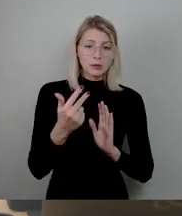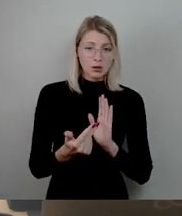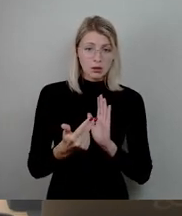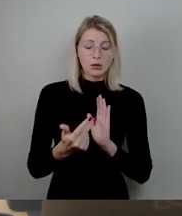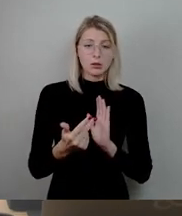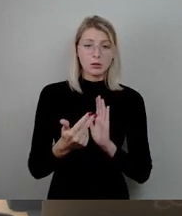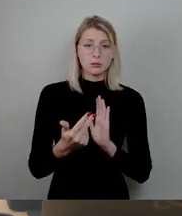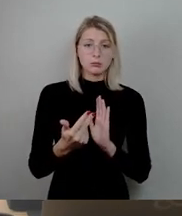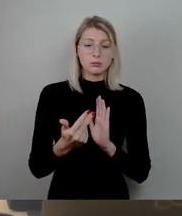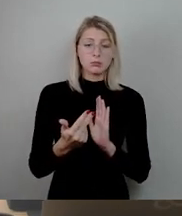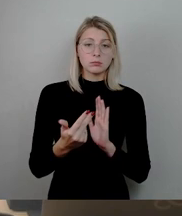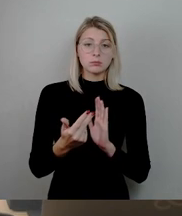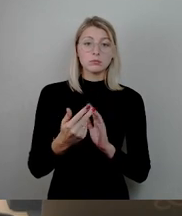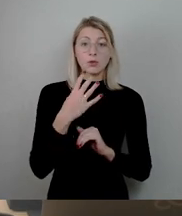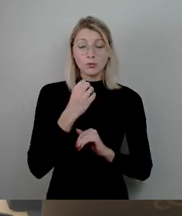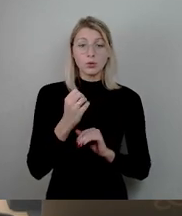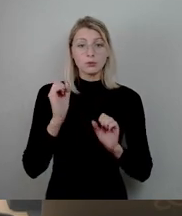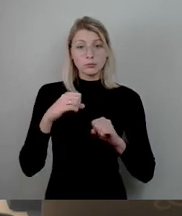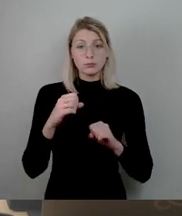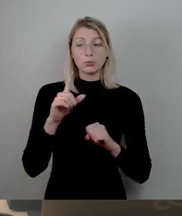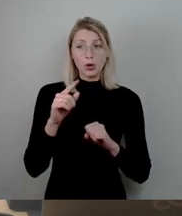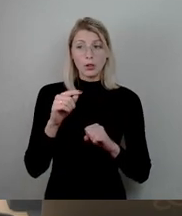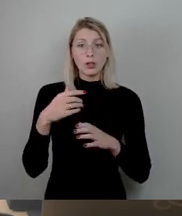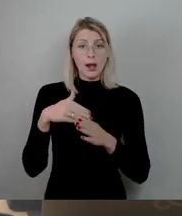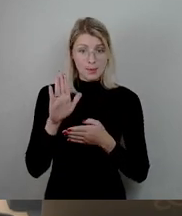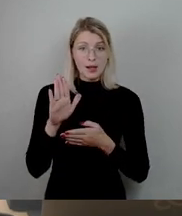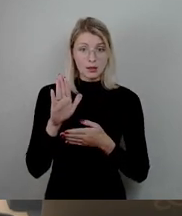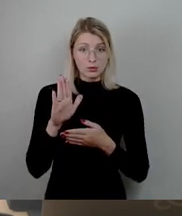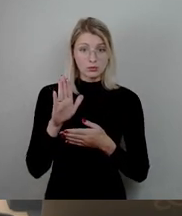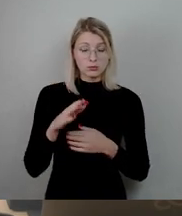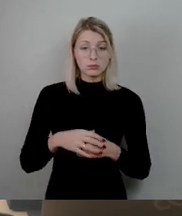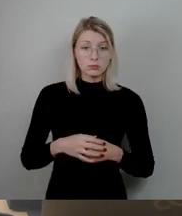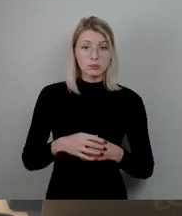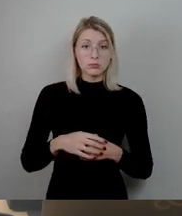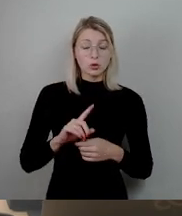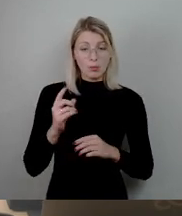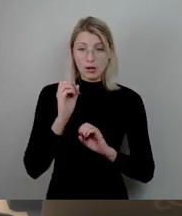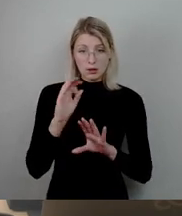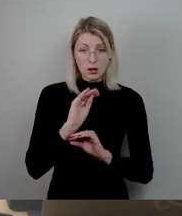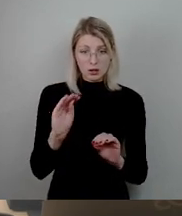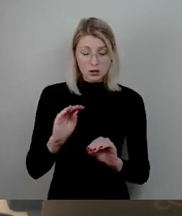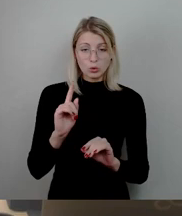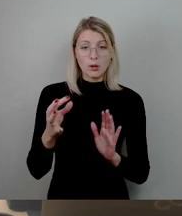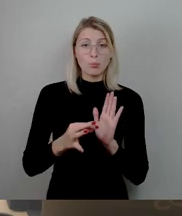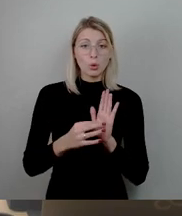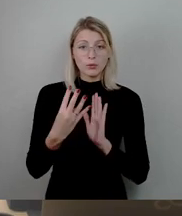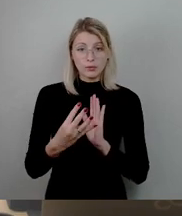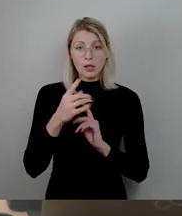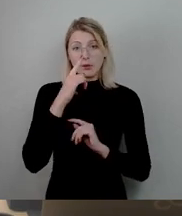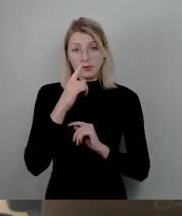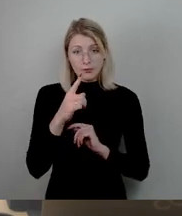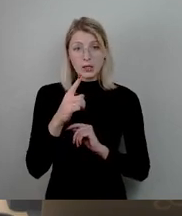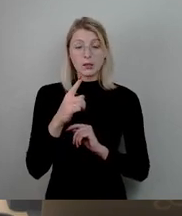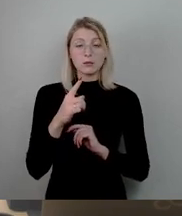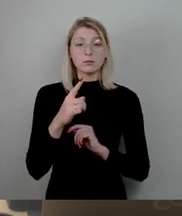Wer hier zustimmt, lehnt ab, um das nochmal deutlich zu machen. Und Punkt 4, wer zustimmt, stimmt auch entsprechend zu.